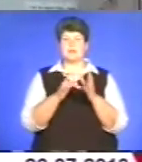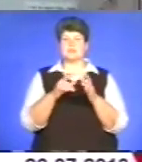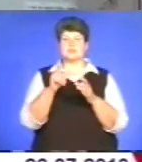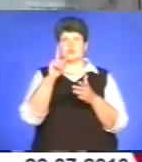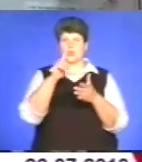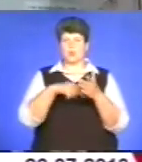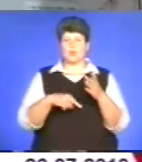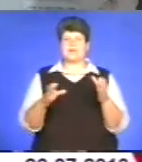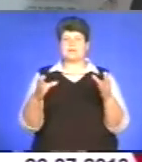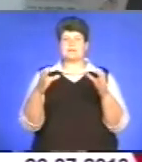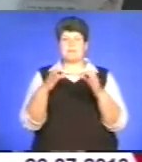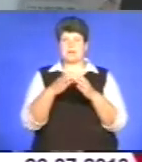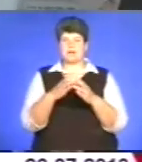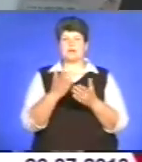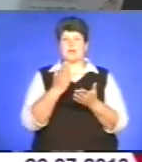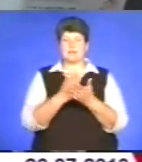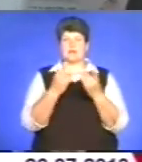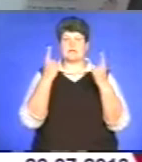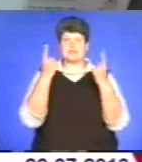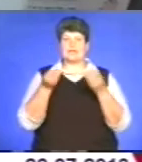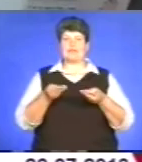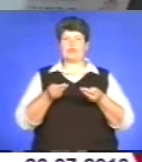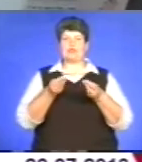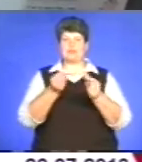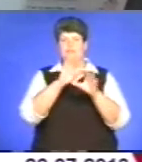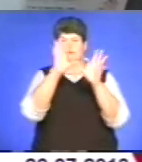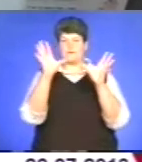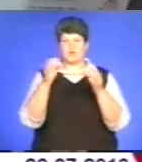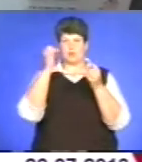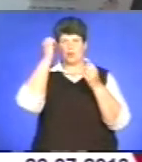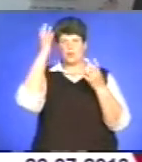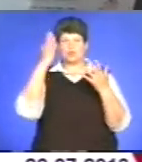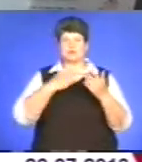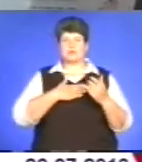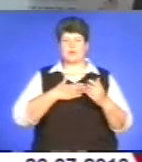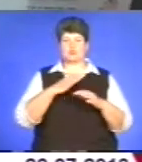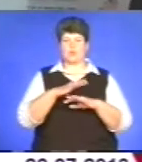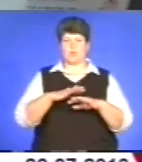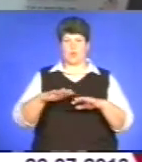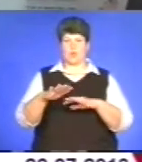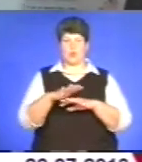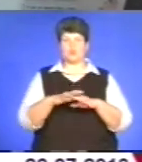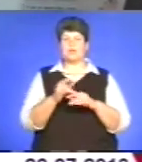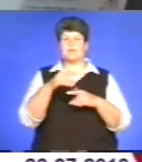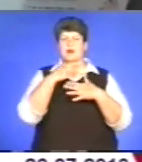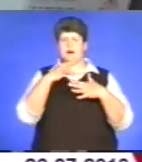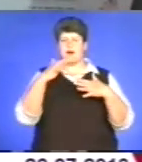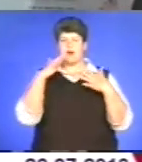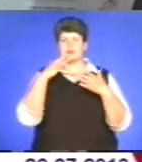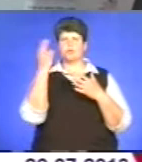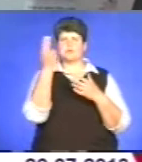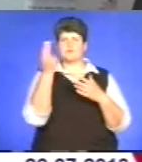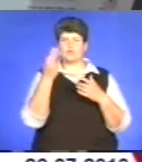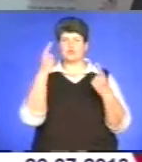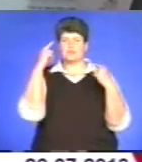вона мала великий вплив на всю культуру нашого народу, тому що і багато творів, і образотворчого